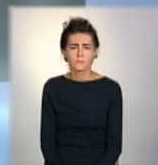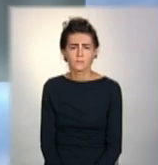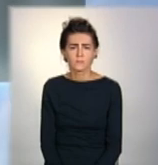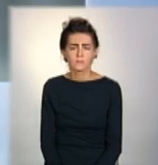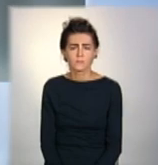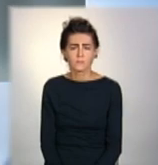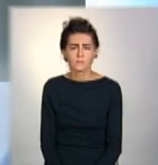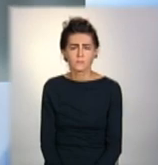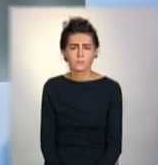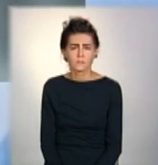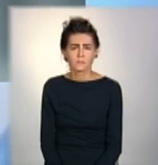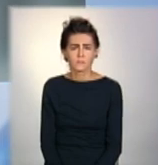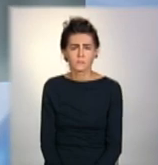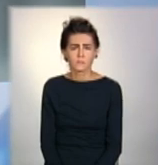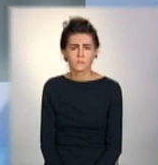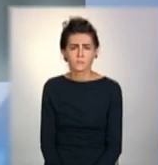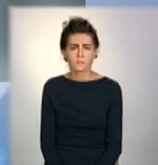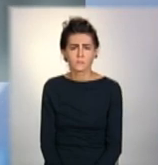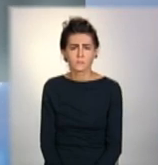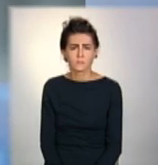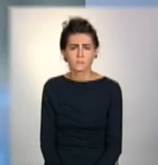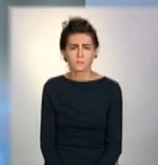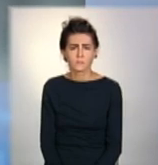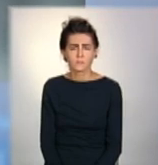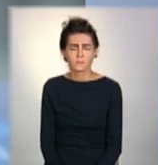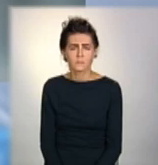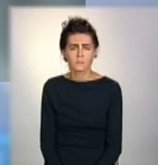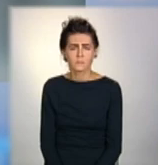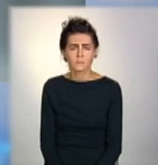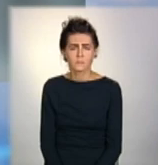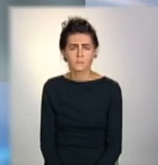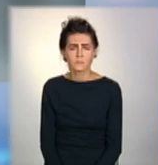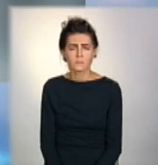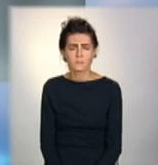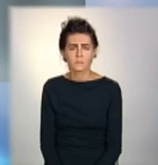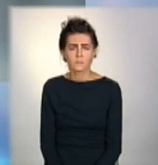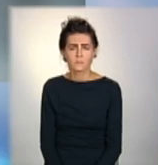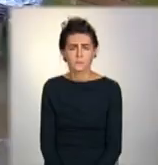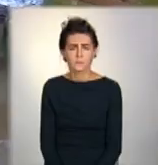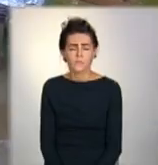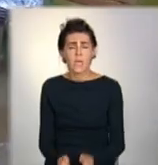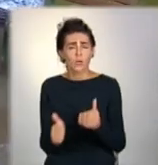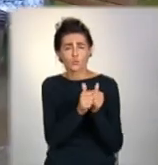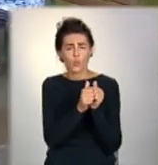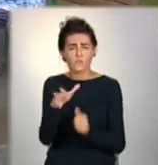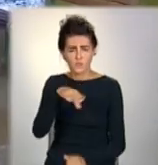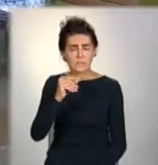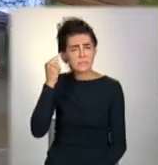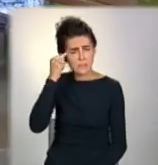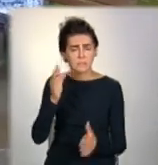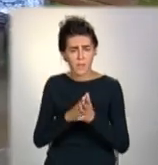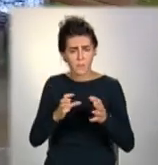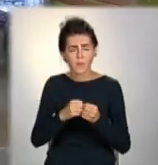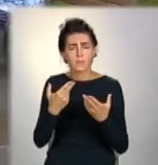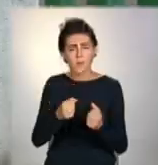стояла у відкритому вікні. Це добре, що не сталося трагедії. Прохання відреагувати. Сусіди добре знають родину, чи